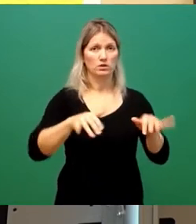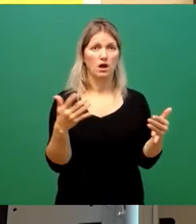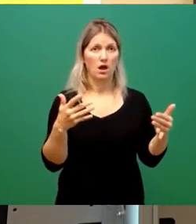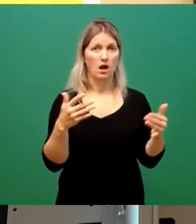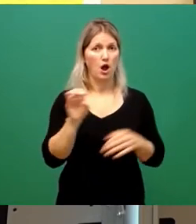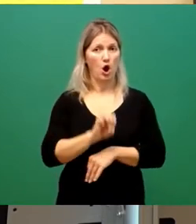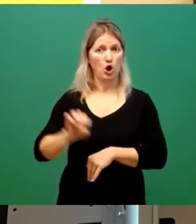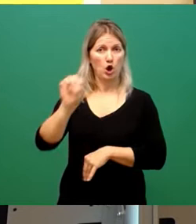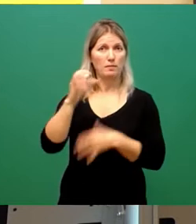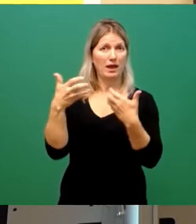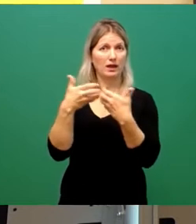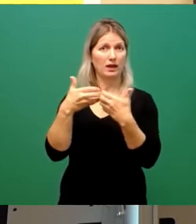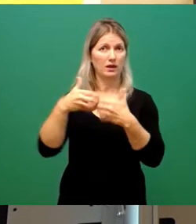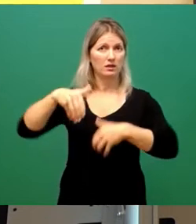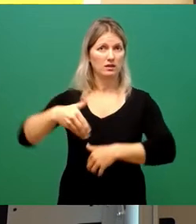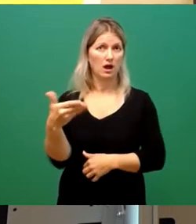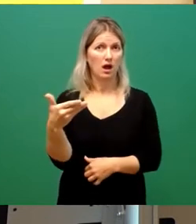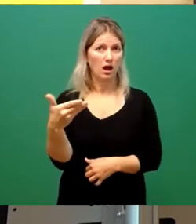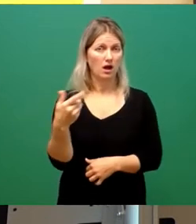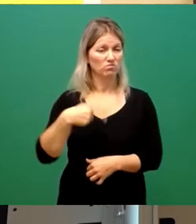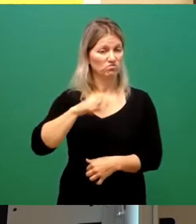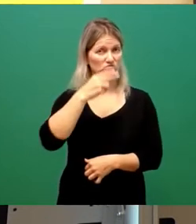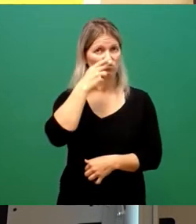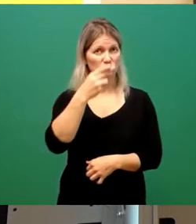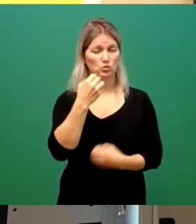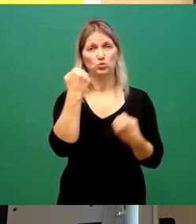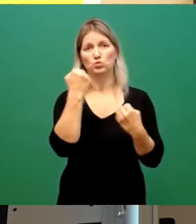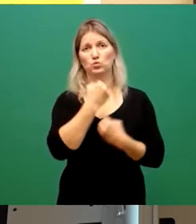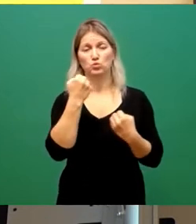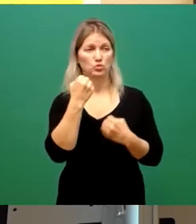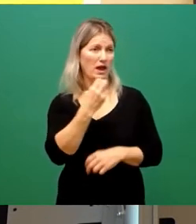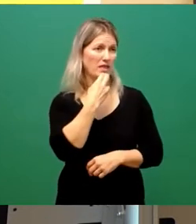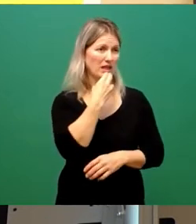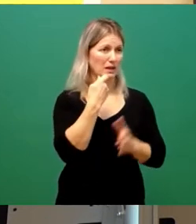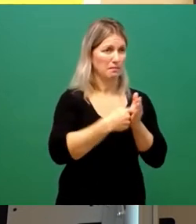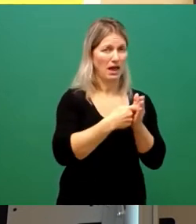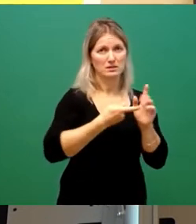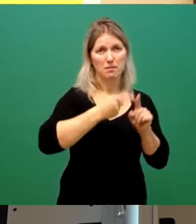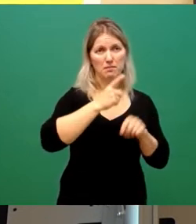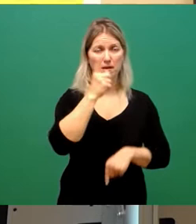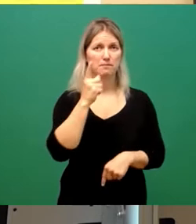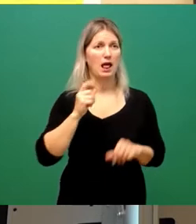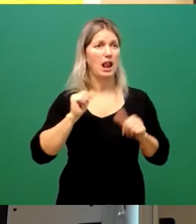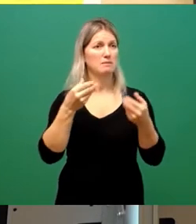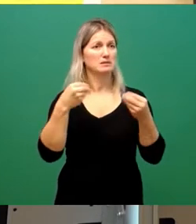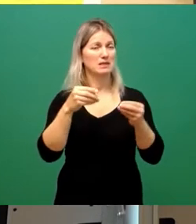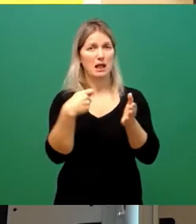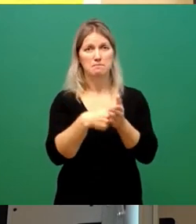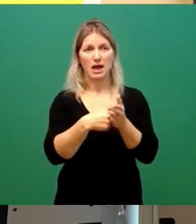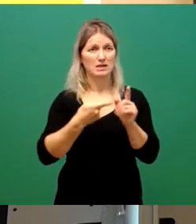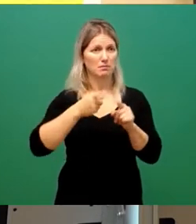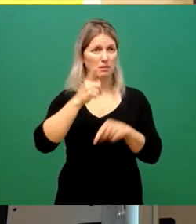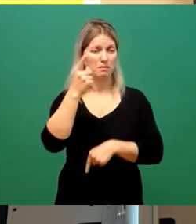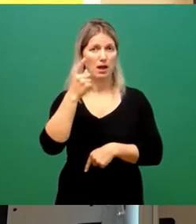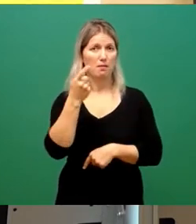erleben massive, explodierende Energiepreise, steigende Lebensmittelpreise, eine unglaubliche Inflation.